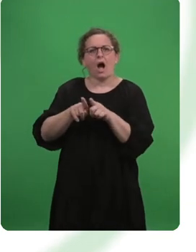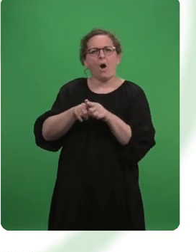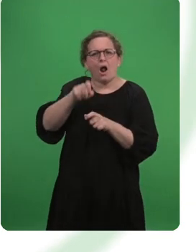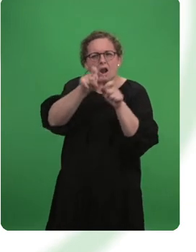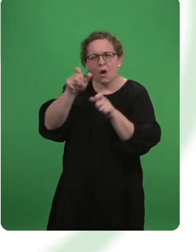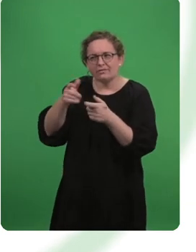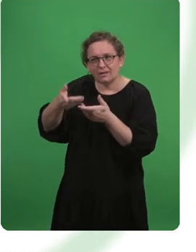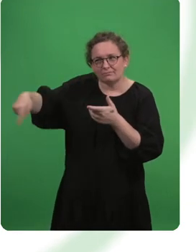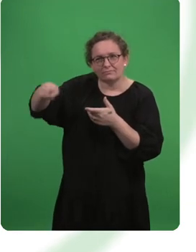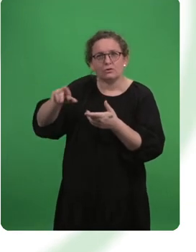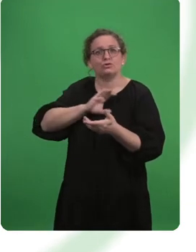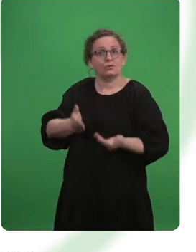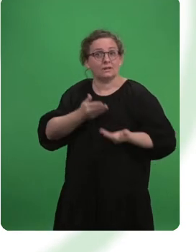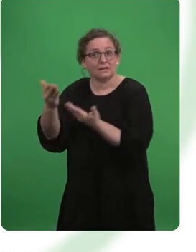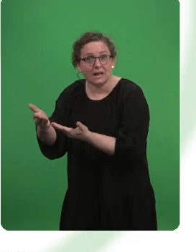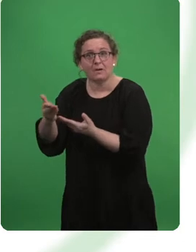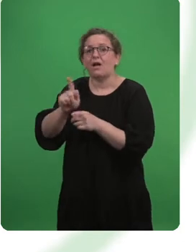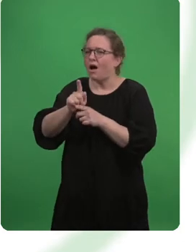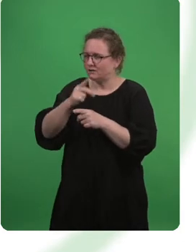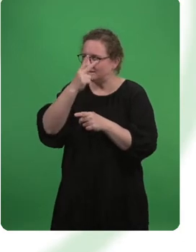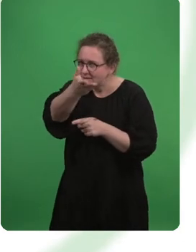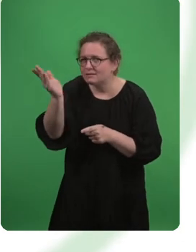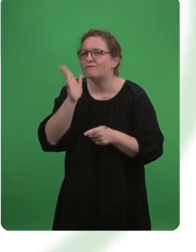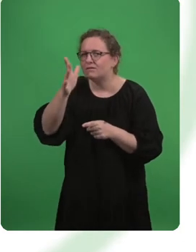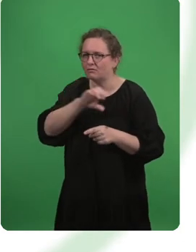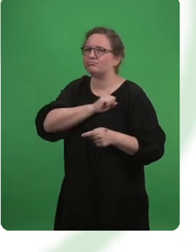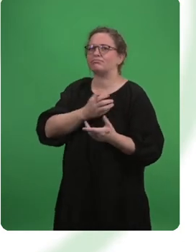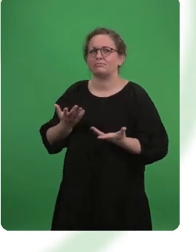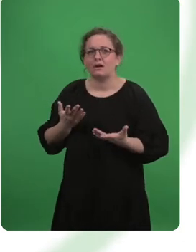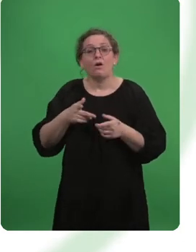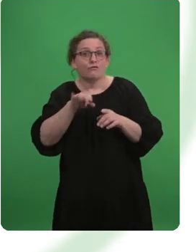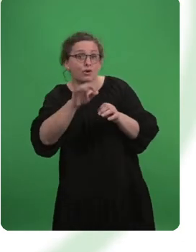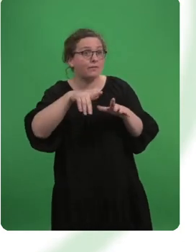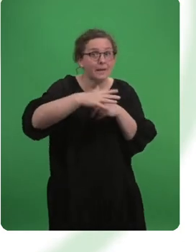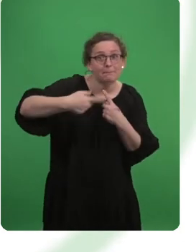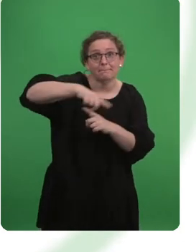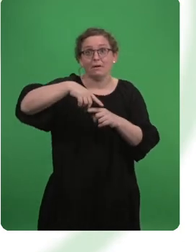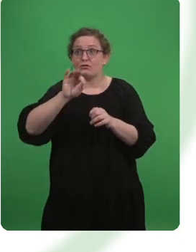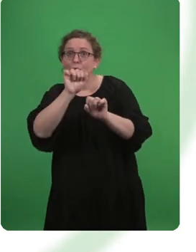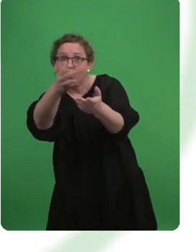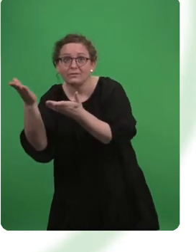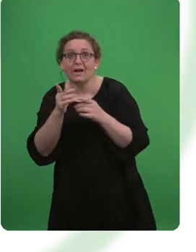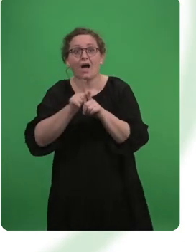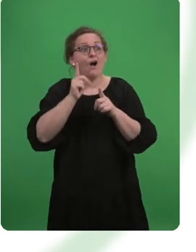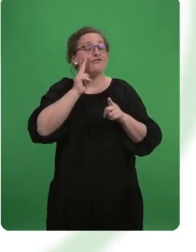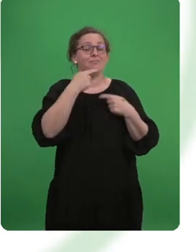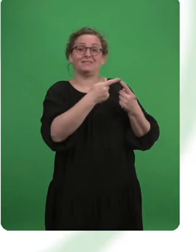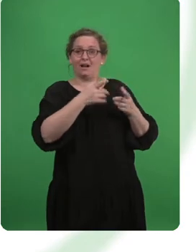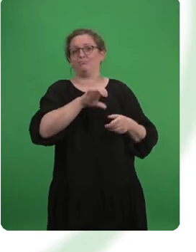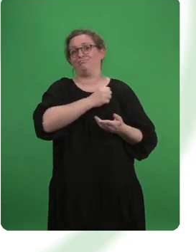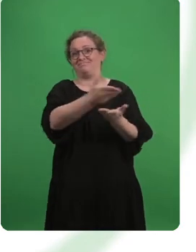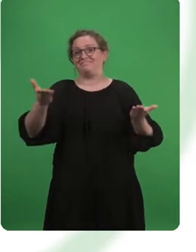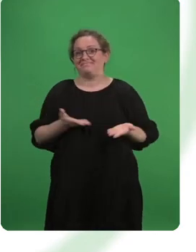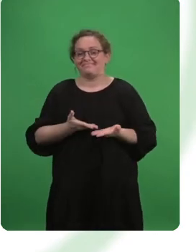nur eine Chance geben und wir sehen, es zahlt sich aus. Für das Team, für die Kundinnen, aber vor allem auch für das